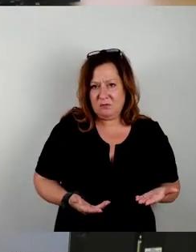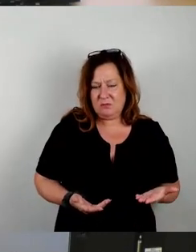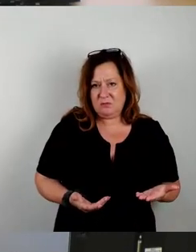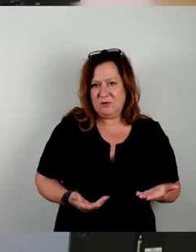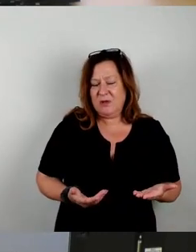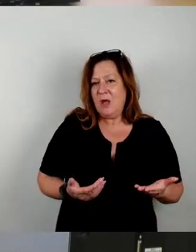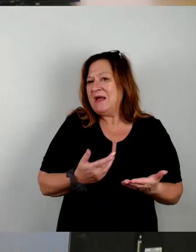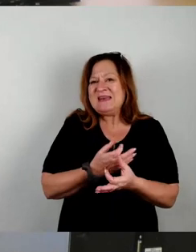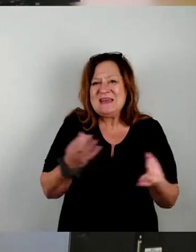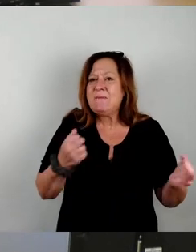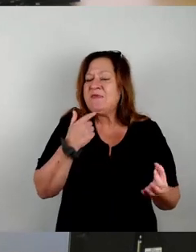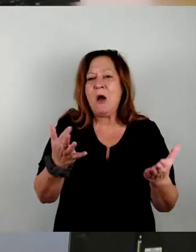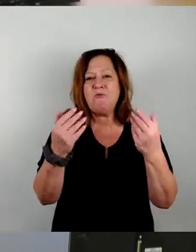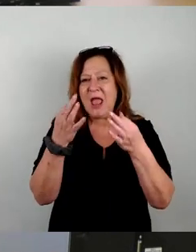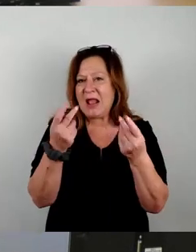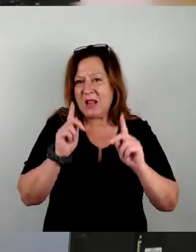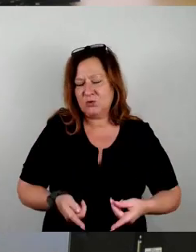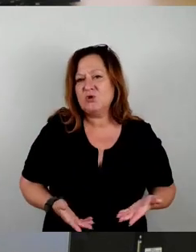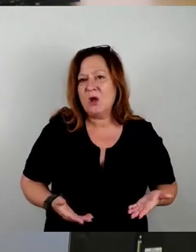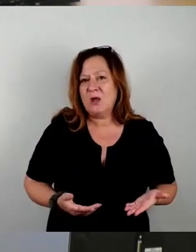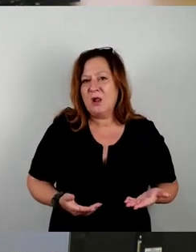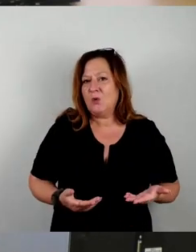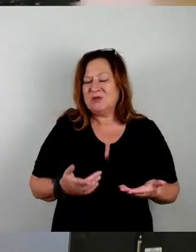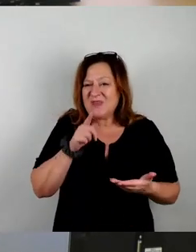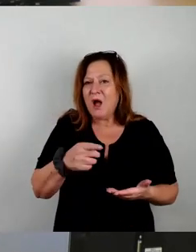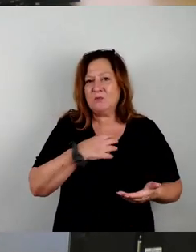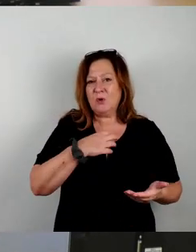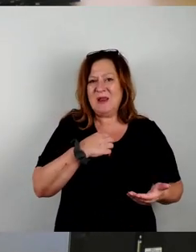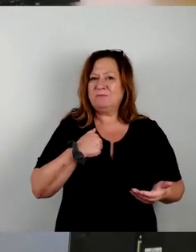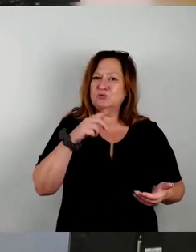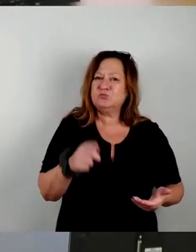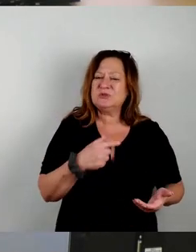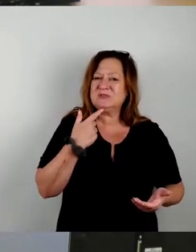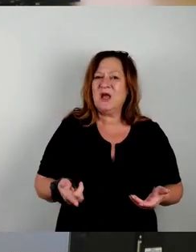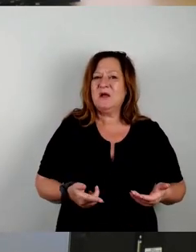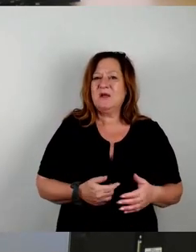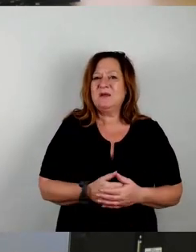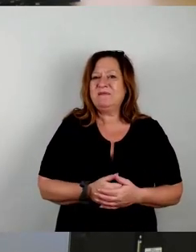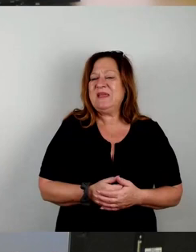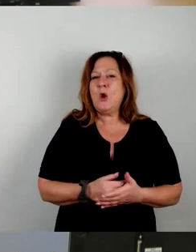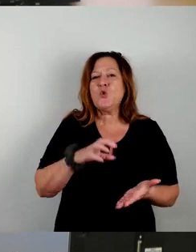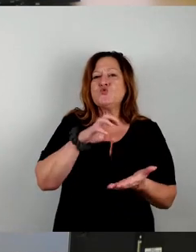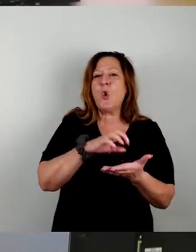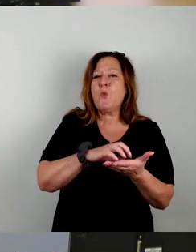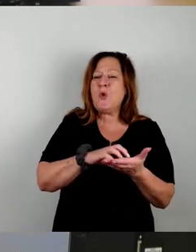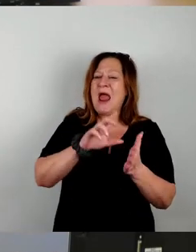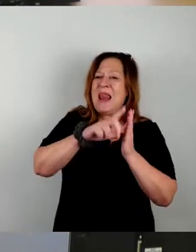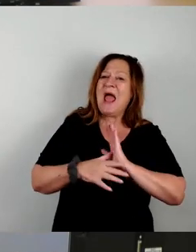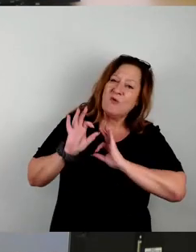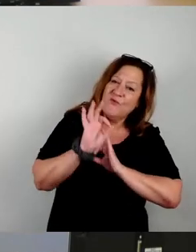herkommen soll und da liegt halt das Problem. Und ich muss sagen, das ist eine Leistung, die die Kommune für die Bürger macht und wenn eben die